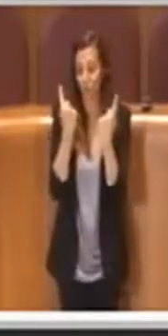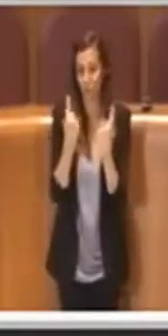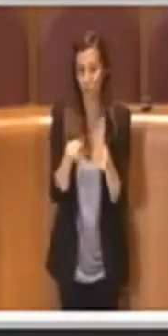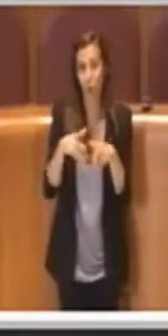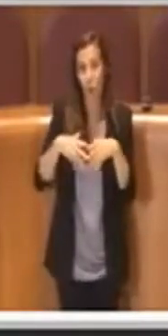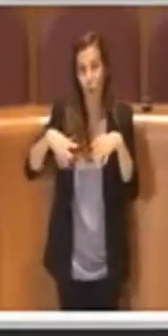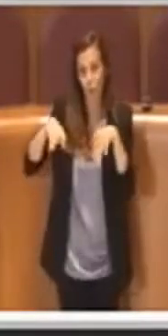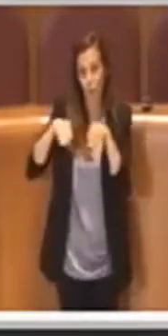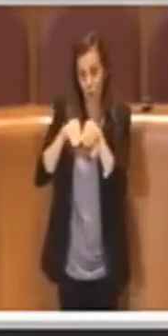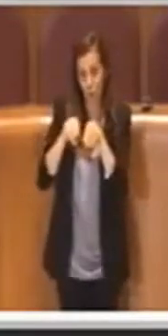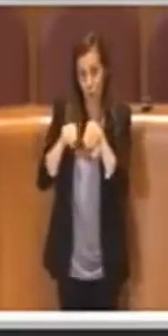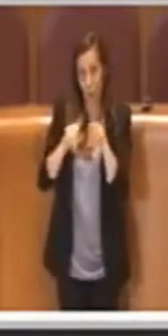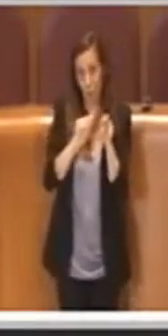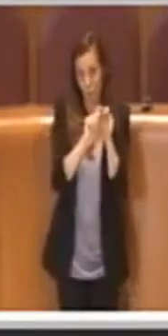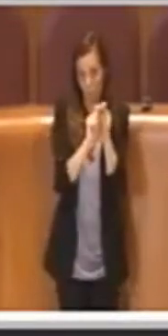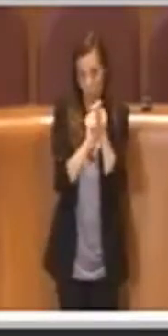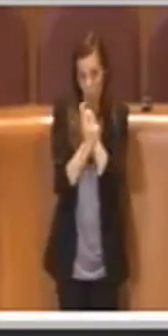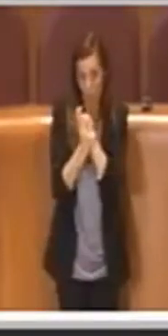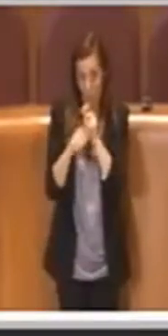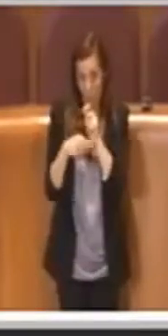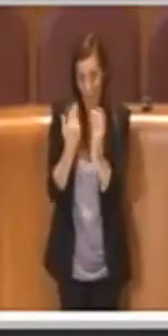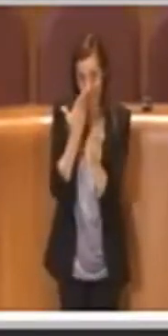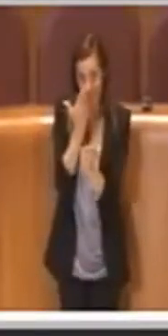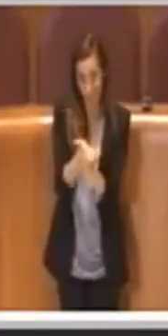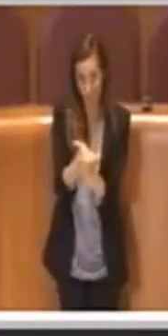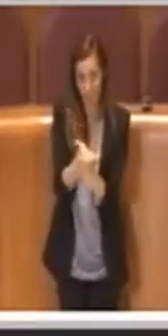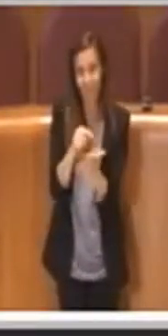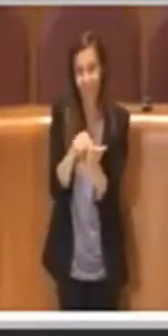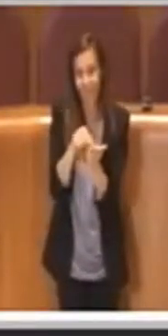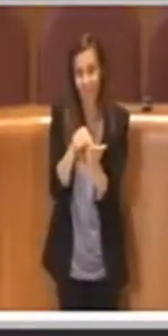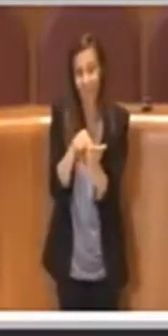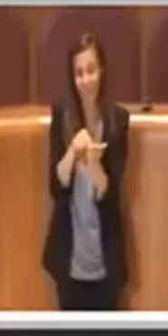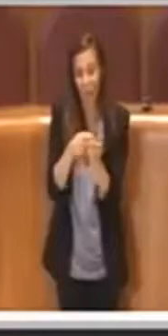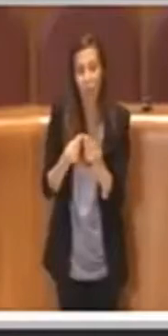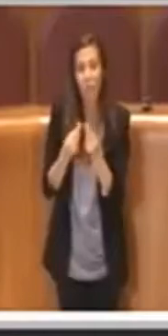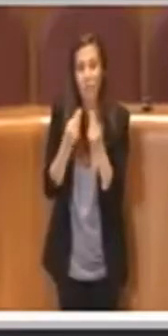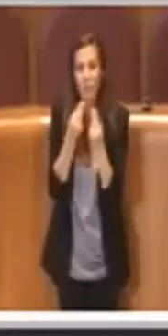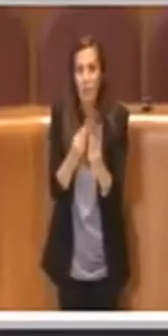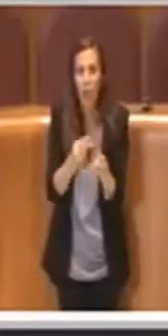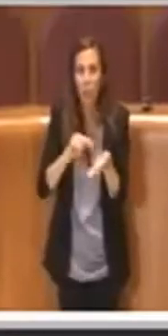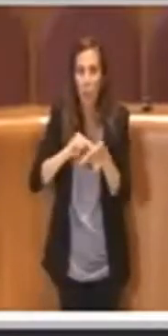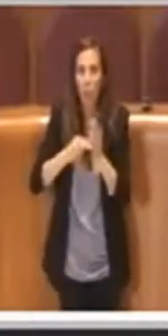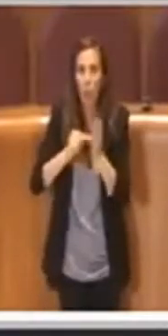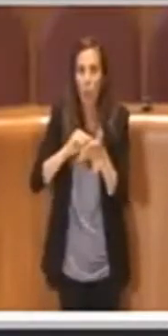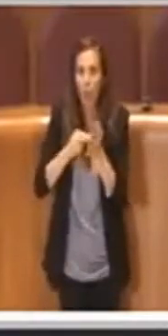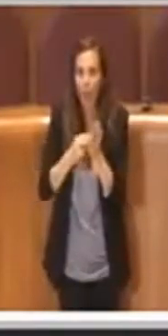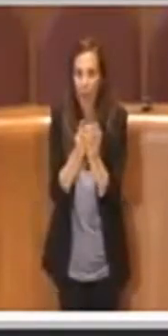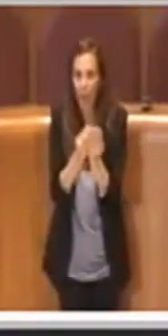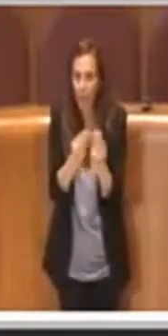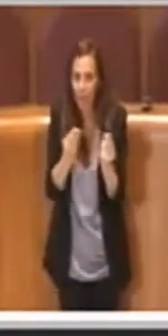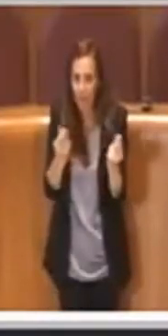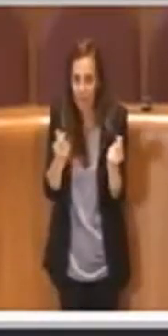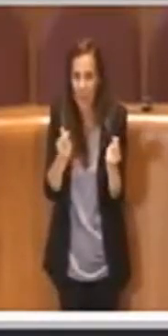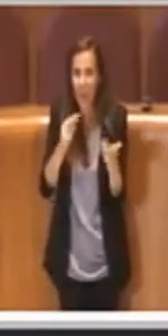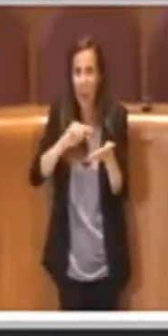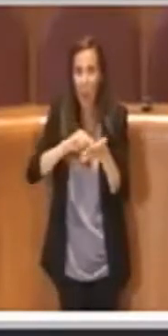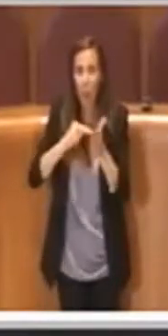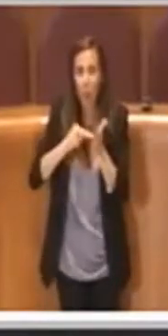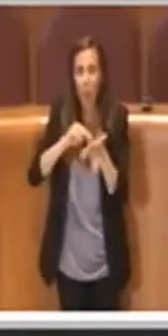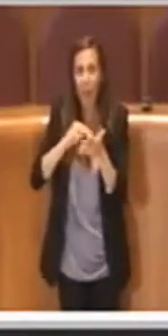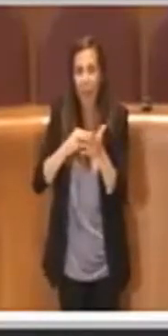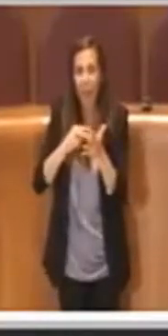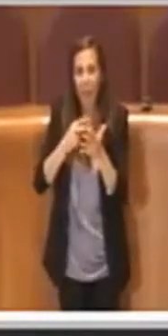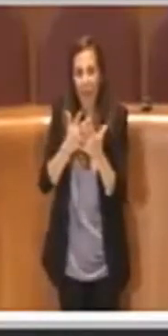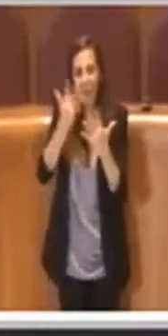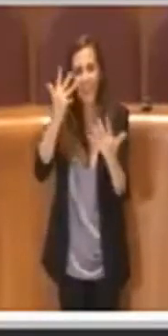viene per risolvere un problema evidenziato sul Farmers Market di